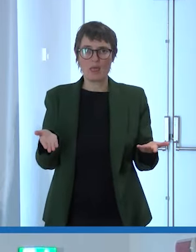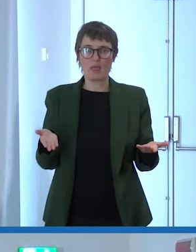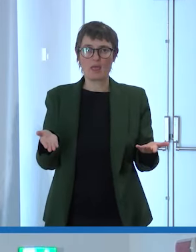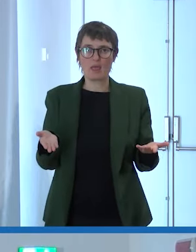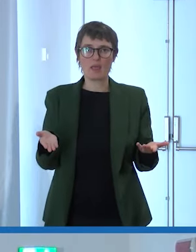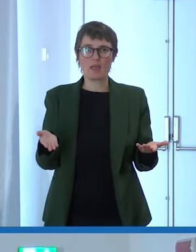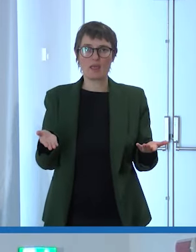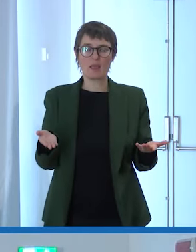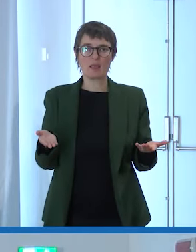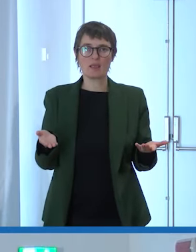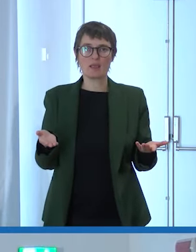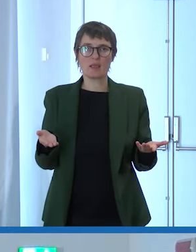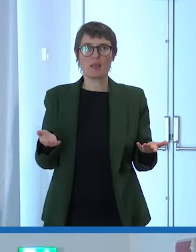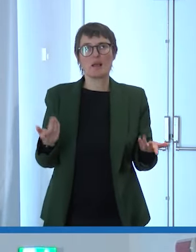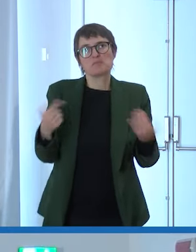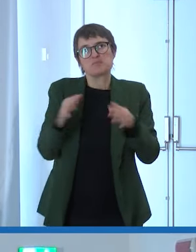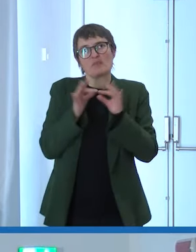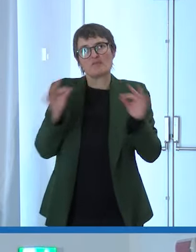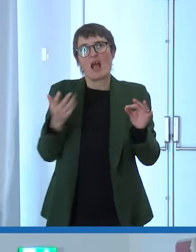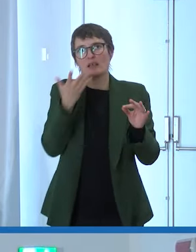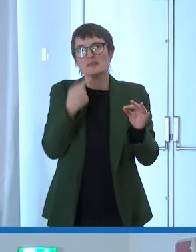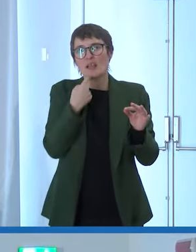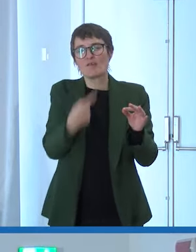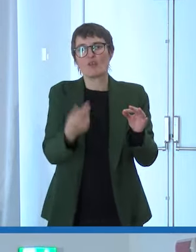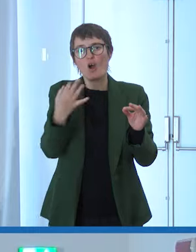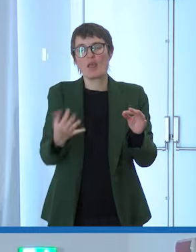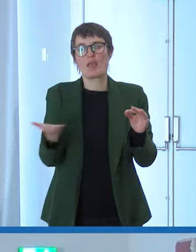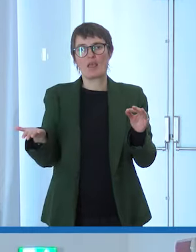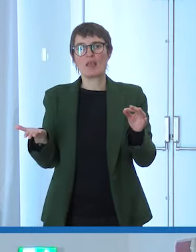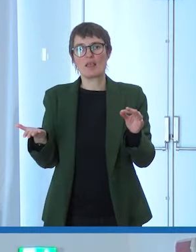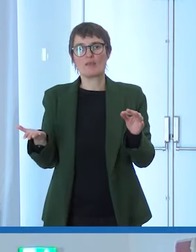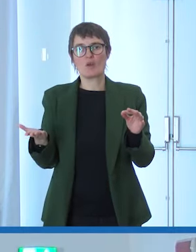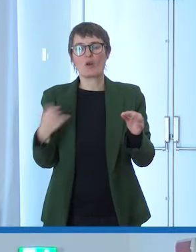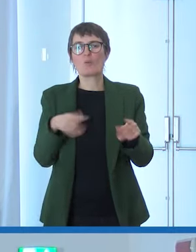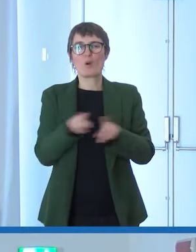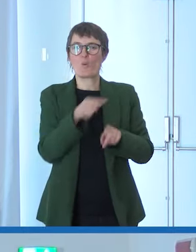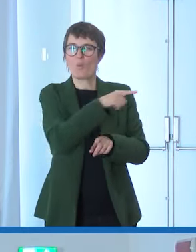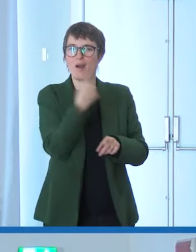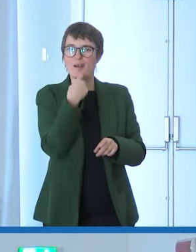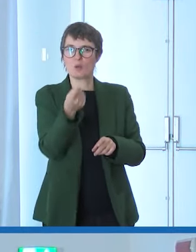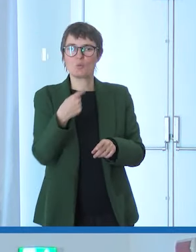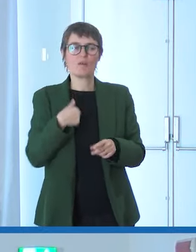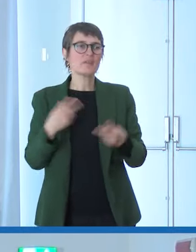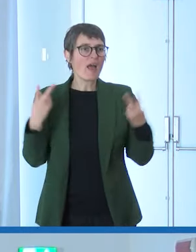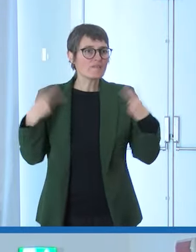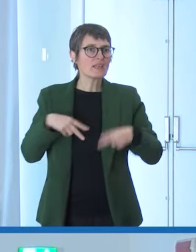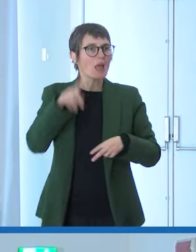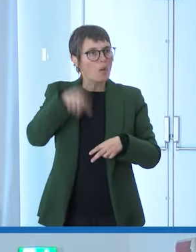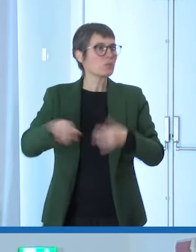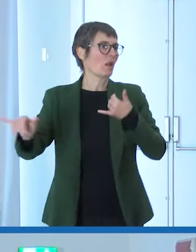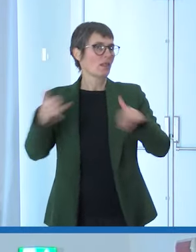è quello che io mi sento di dire di vivere come diceva lui anche divertendosi perché noi ci divertiamo